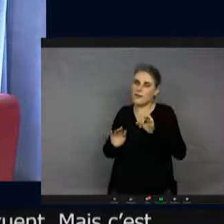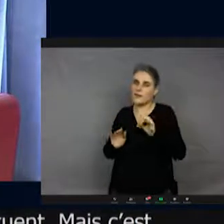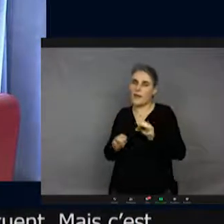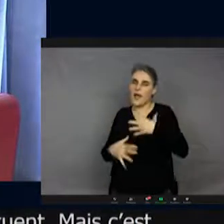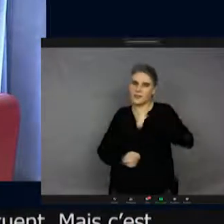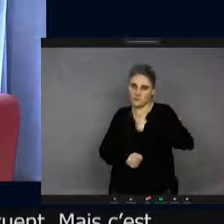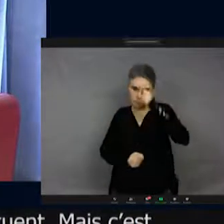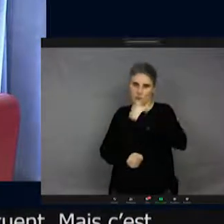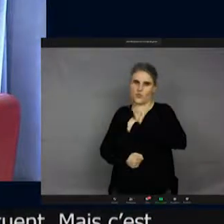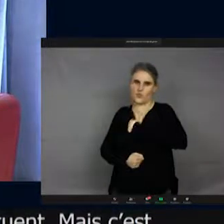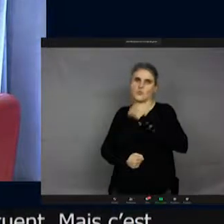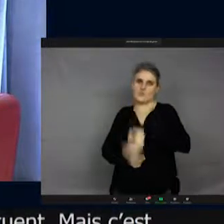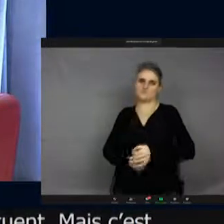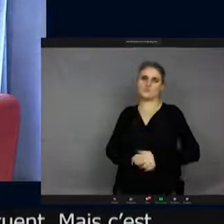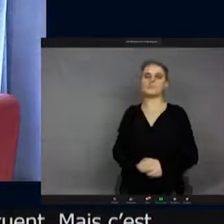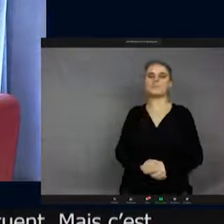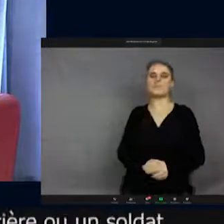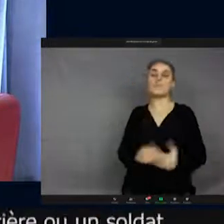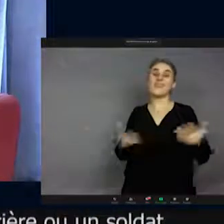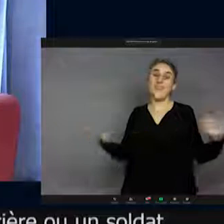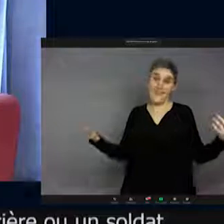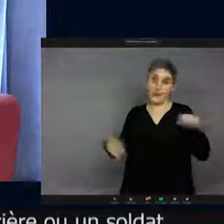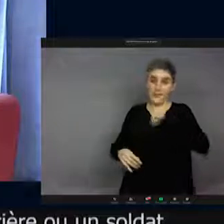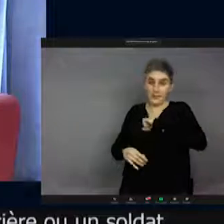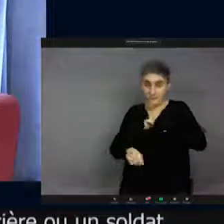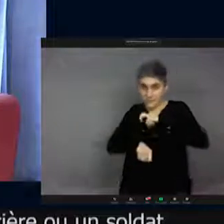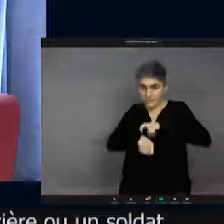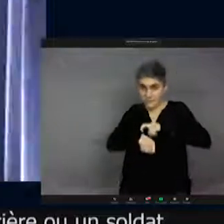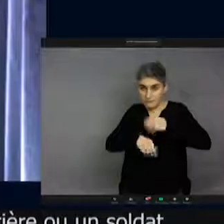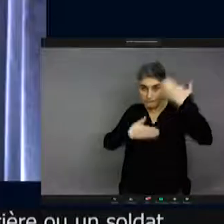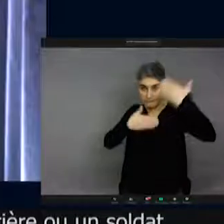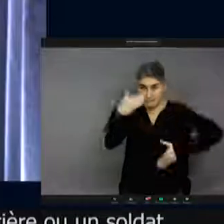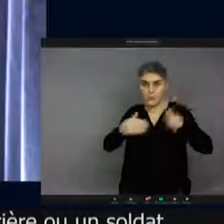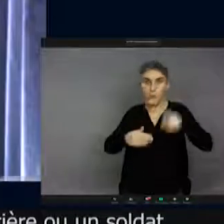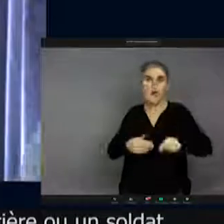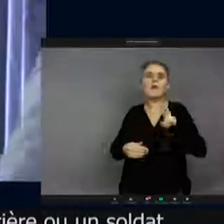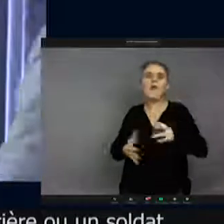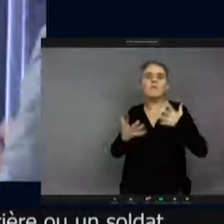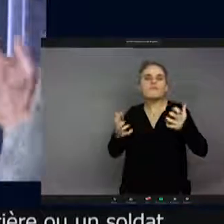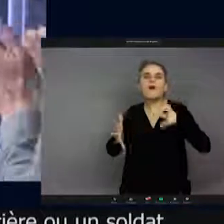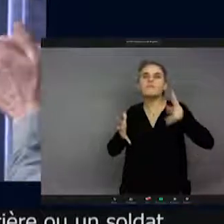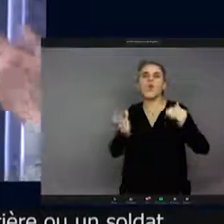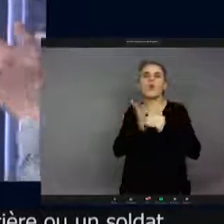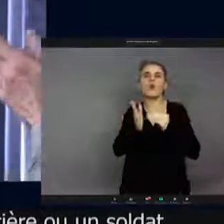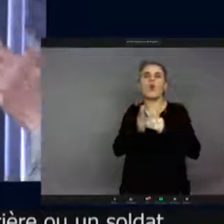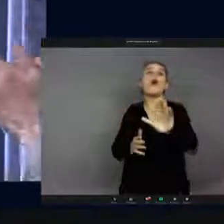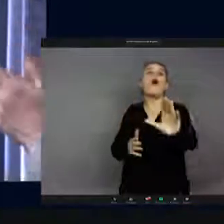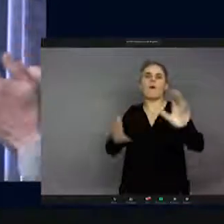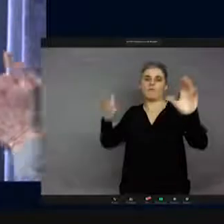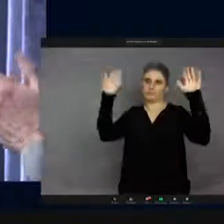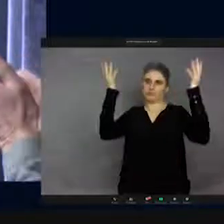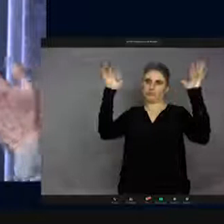Bon, écoutez, on va quand même être obligés de clore malheureusement cette journée parce qu'on continuerait pendant des heures. Alors d'abord, des applaudissements. Merci.